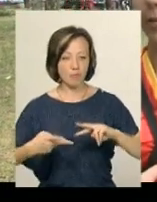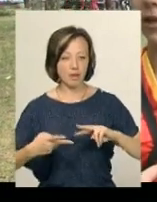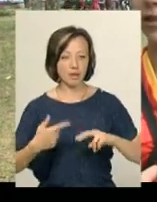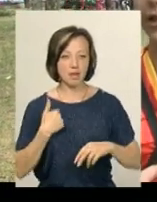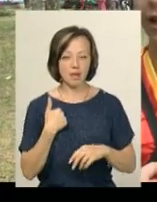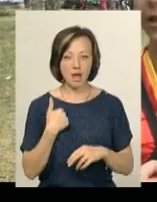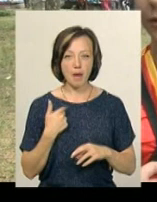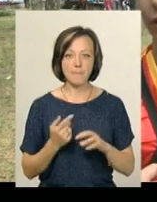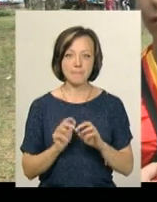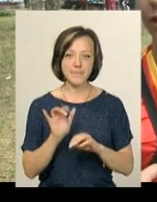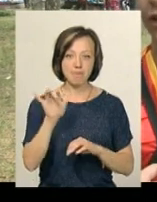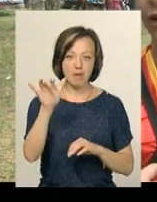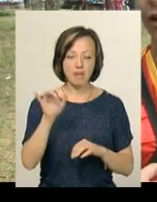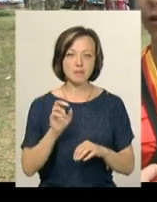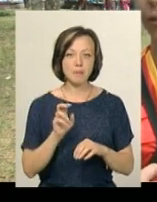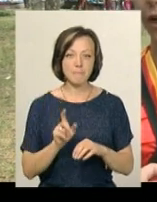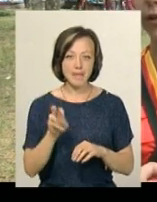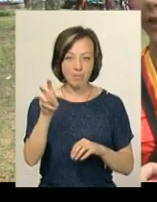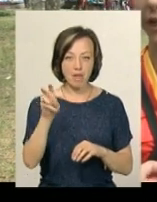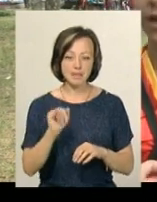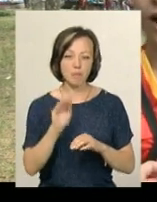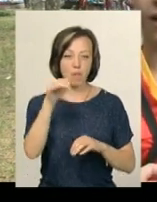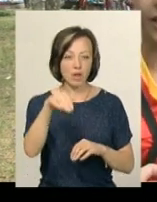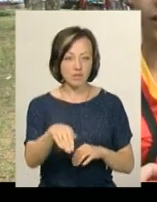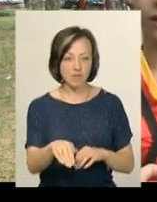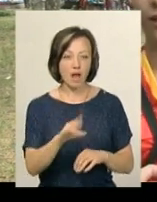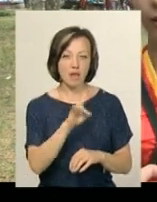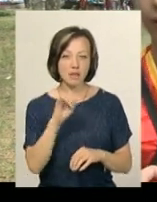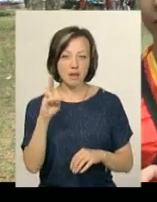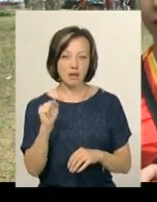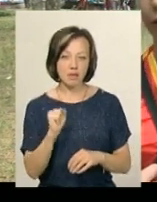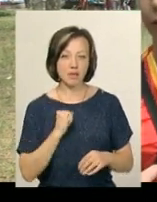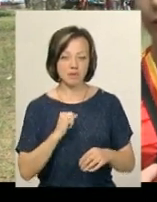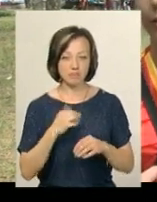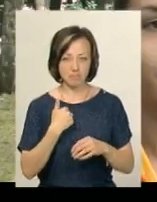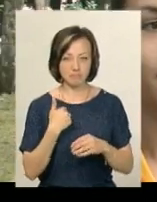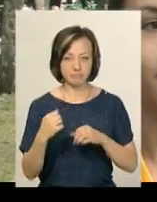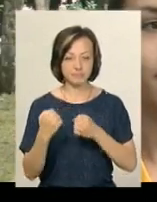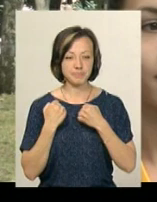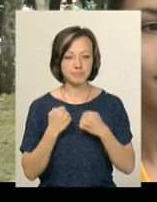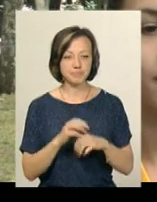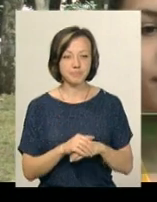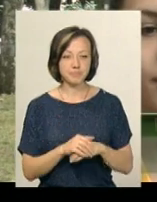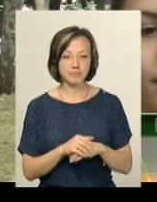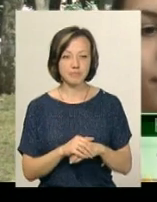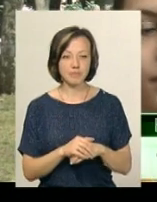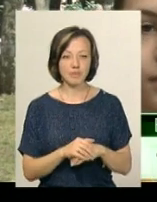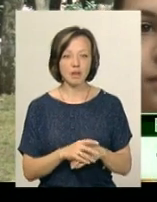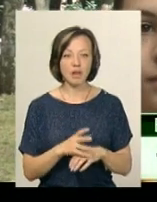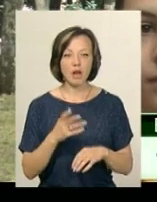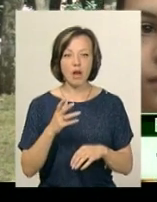піднімалася в вертикальний підйом і крутопохилу вниз, а Ніка організовувала мені страховку. Крутопохила переправа